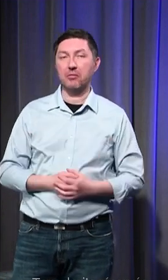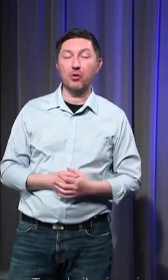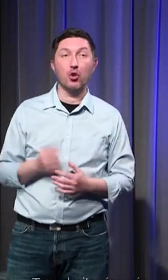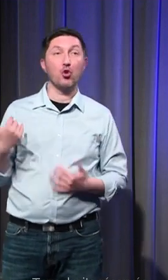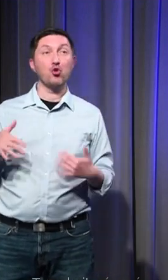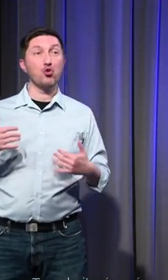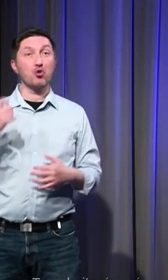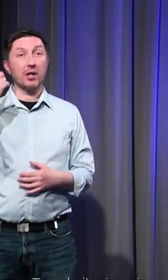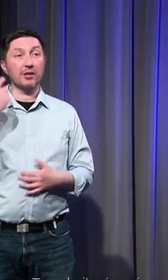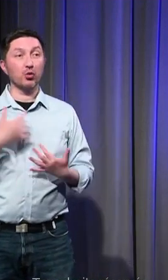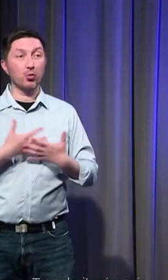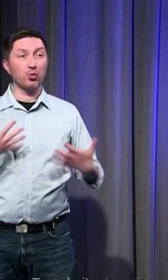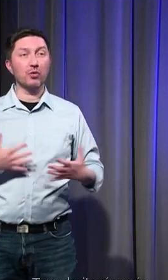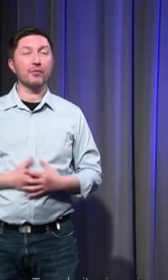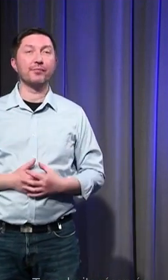vaste question